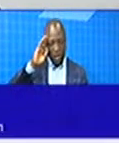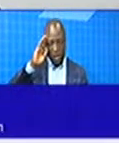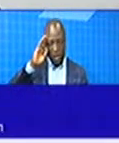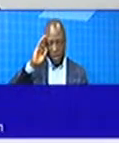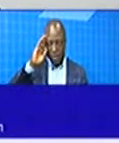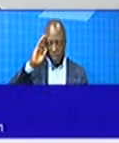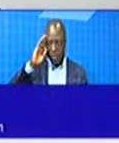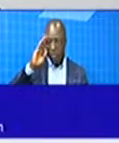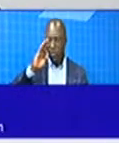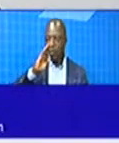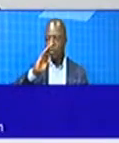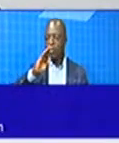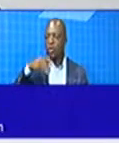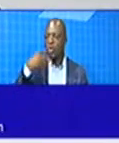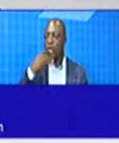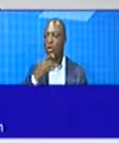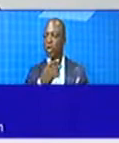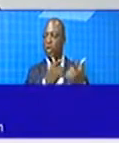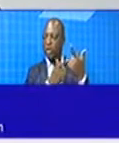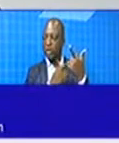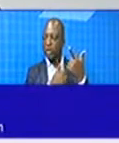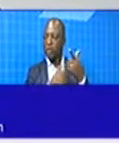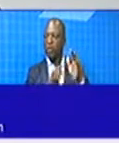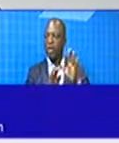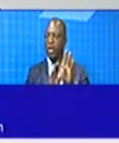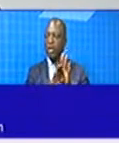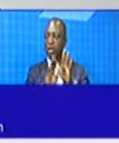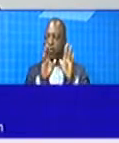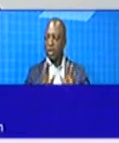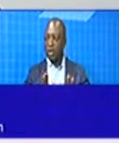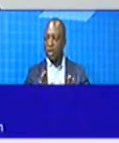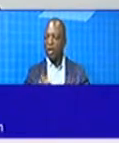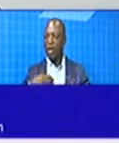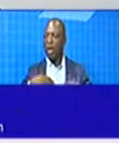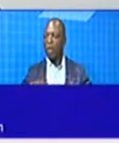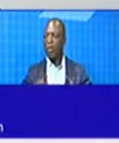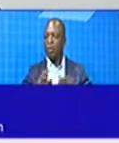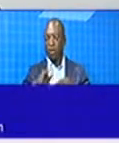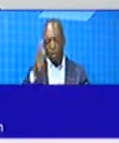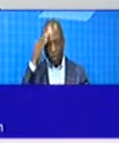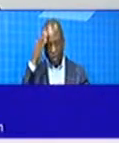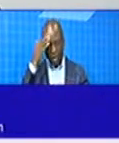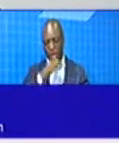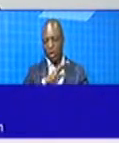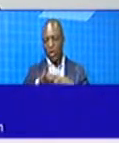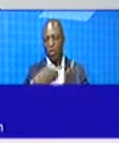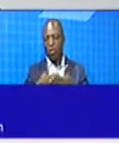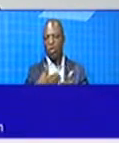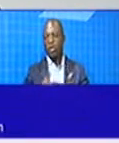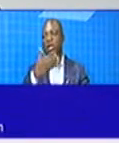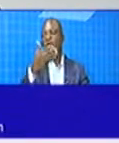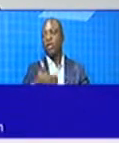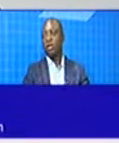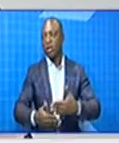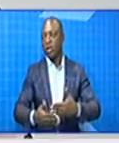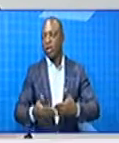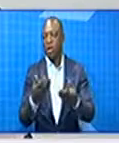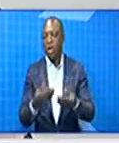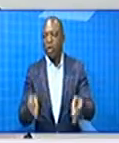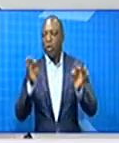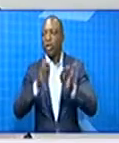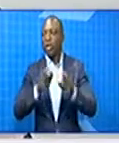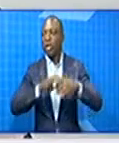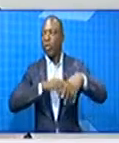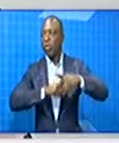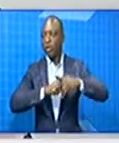Nyasinghe, dont le leadership exemplaire a permis de connaître ses avancées notables dans la